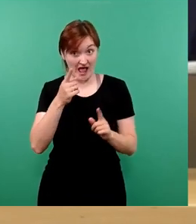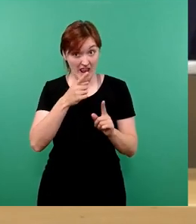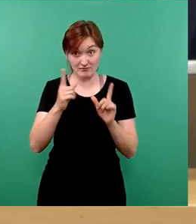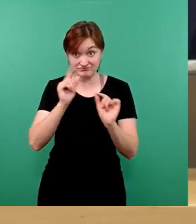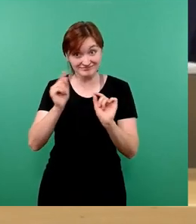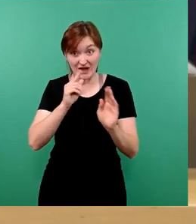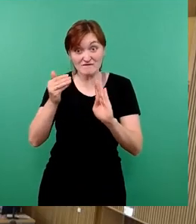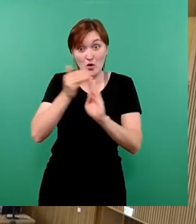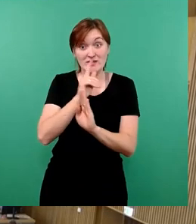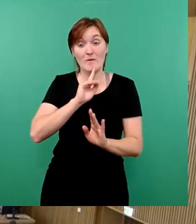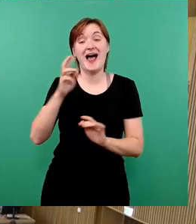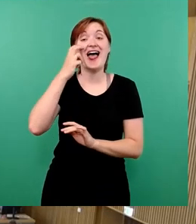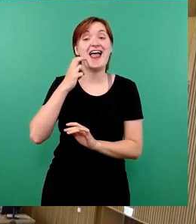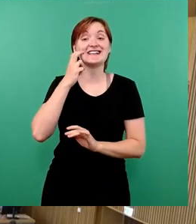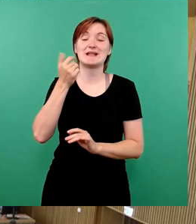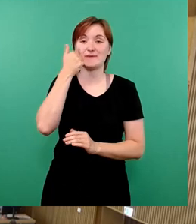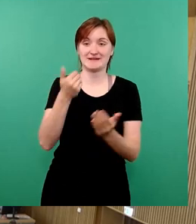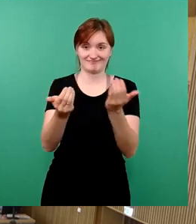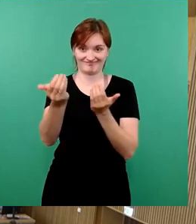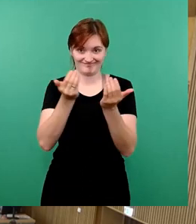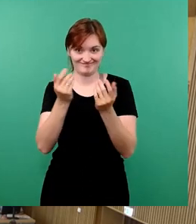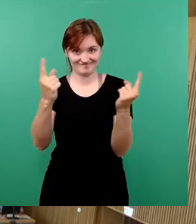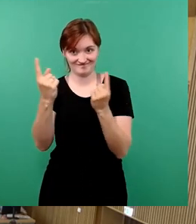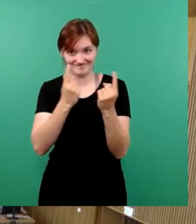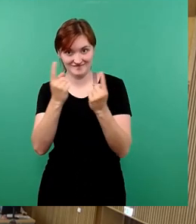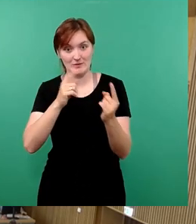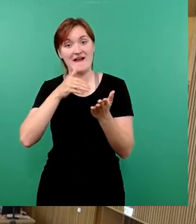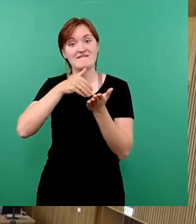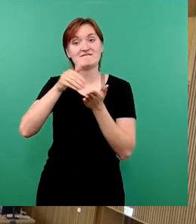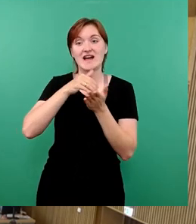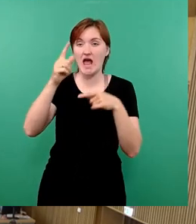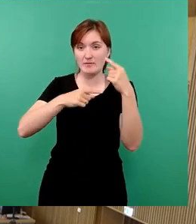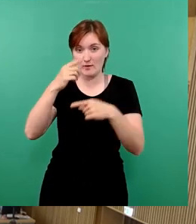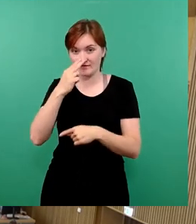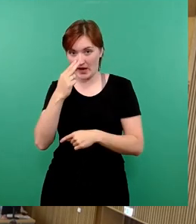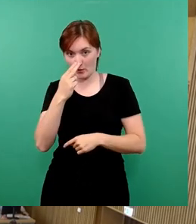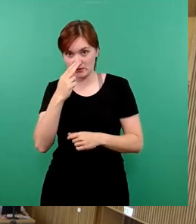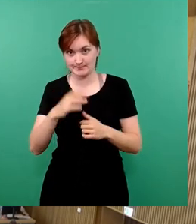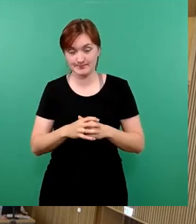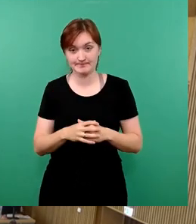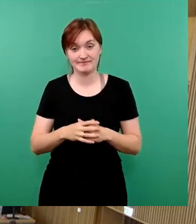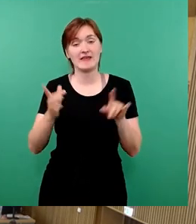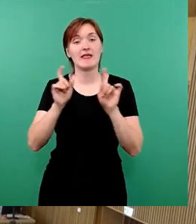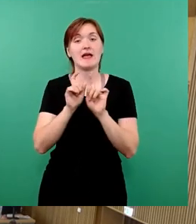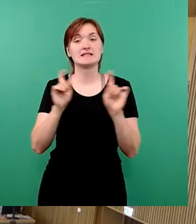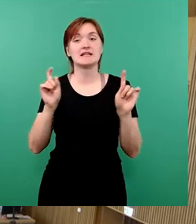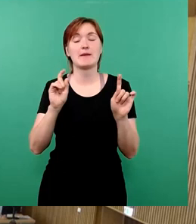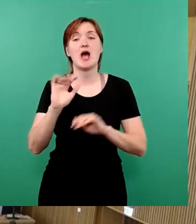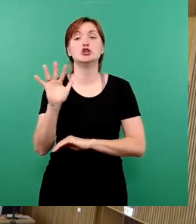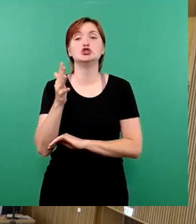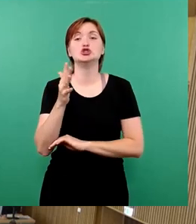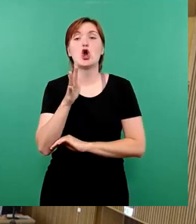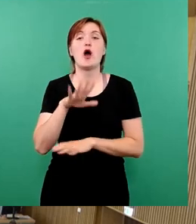nochmal die Ältesten kurz zu mir bitten zum weiteren Verfahren. bei dem Thema Schöpfenwahlausschuss.